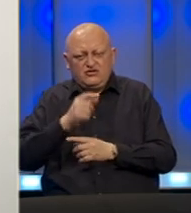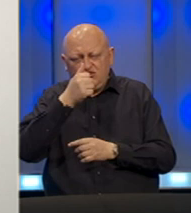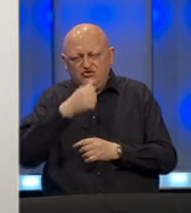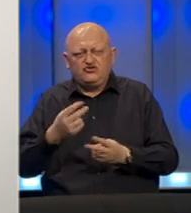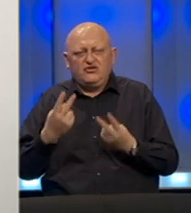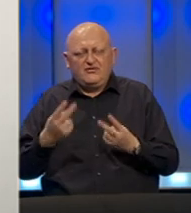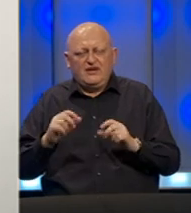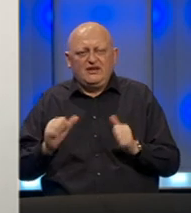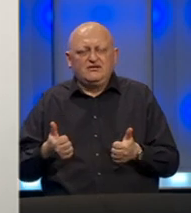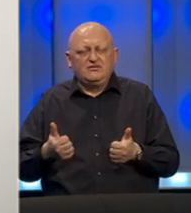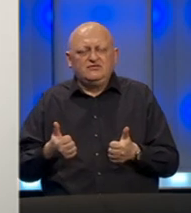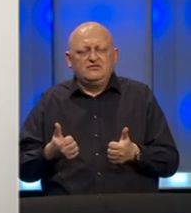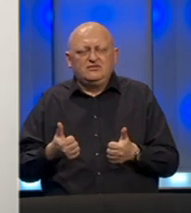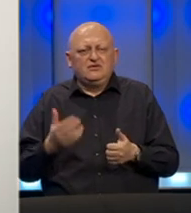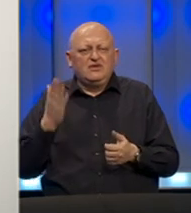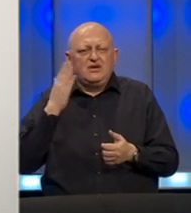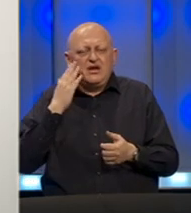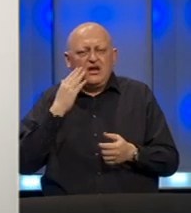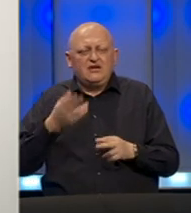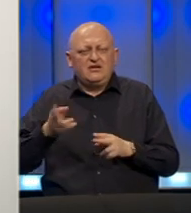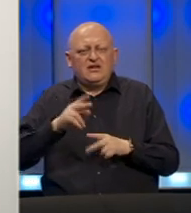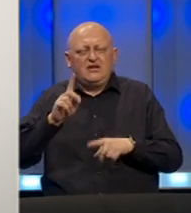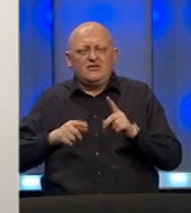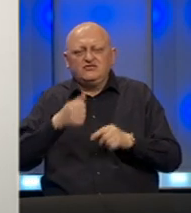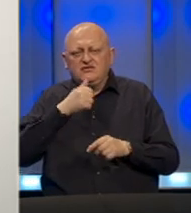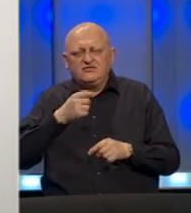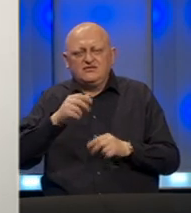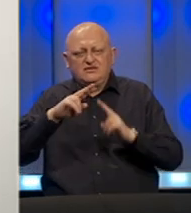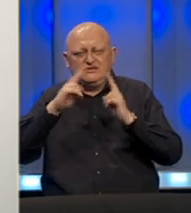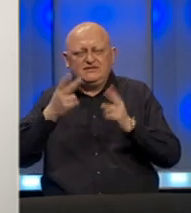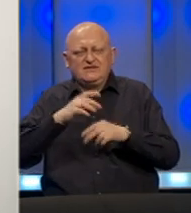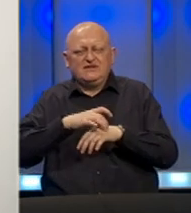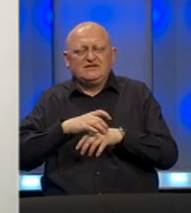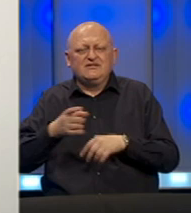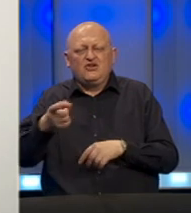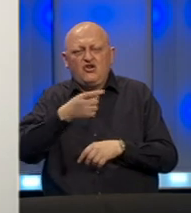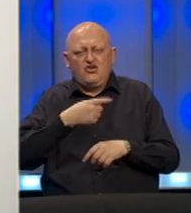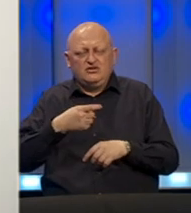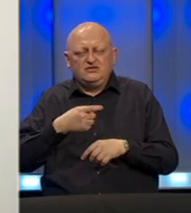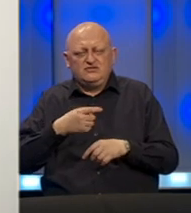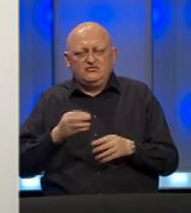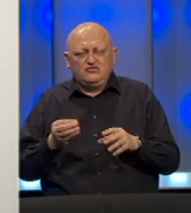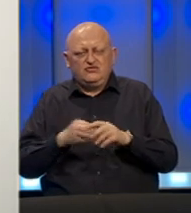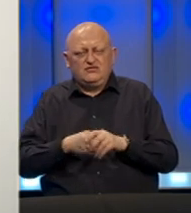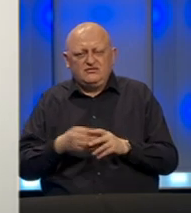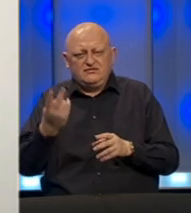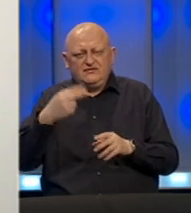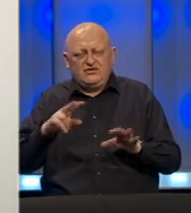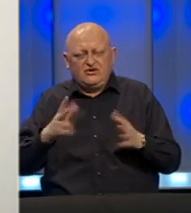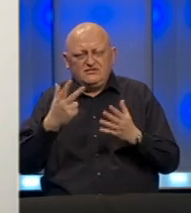bitno jeste da je Amerika najveći pojedinačni financijer Svjetske zdravstvene organizacije u budžetu za 2018